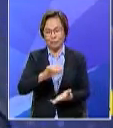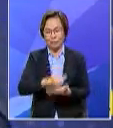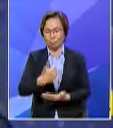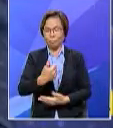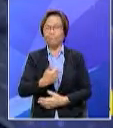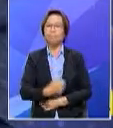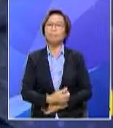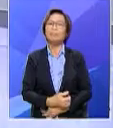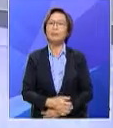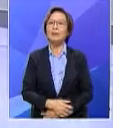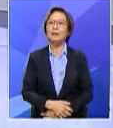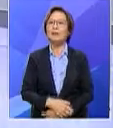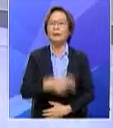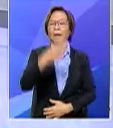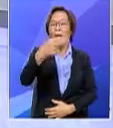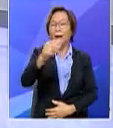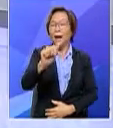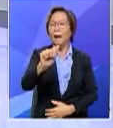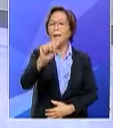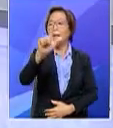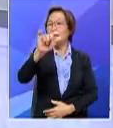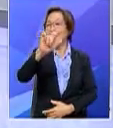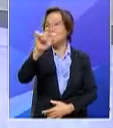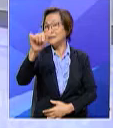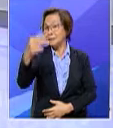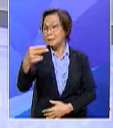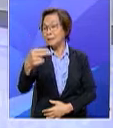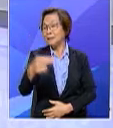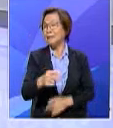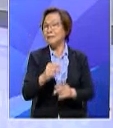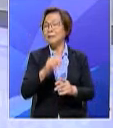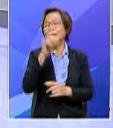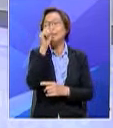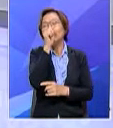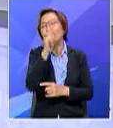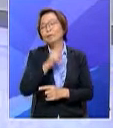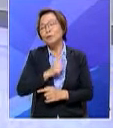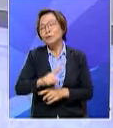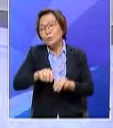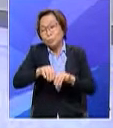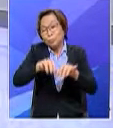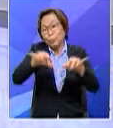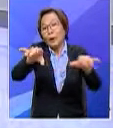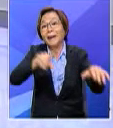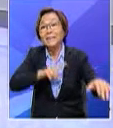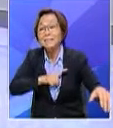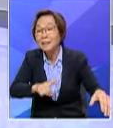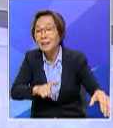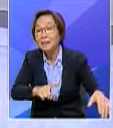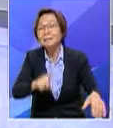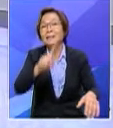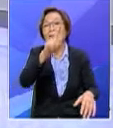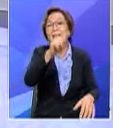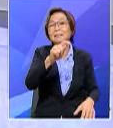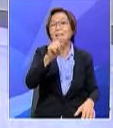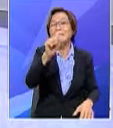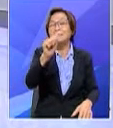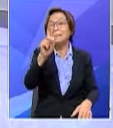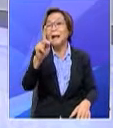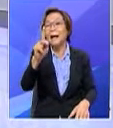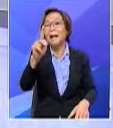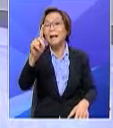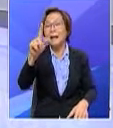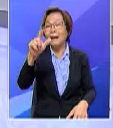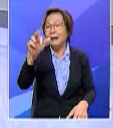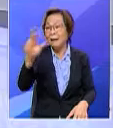Heliza kita kata nasyid adalah da'wah dan juga tarbiah tetapi